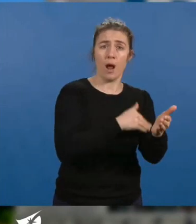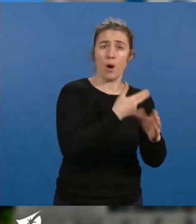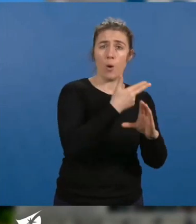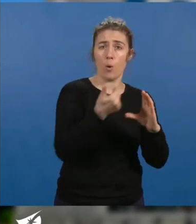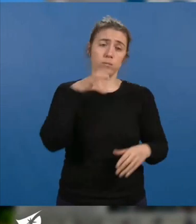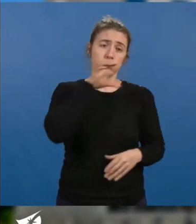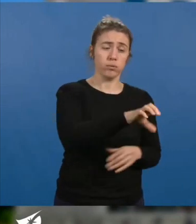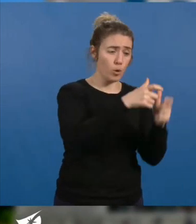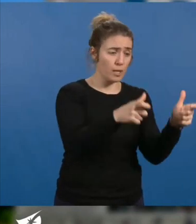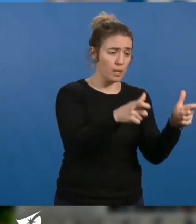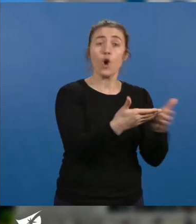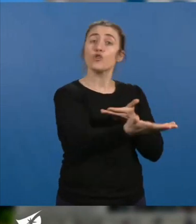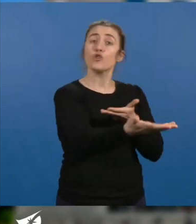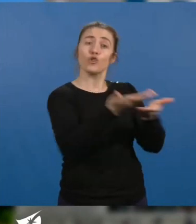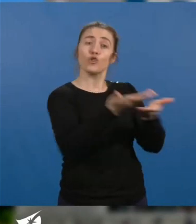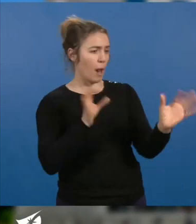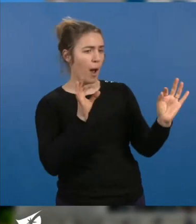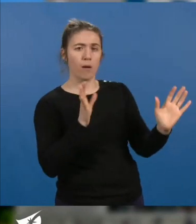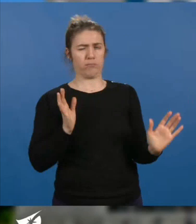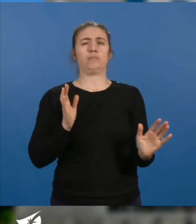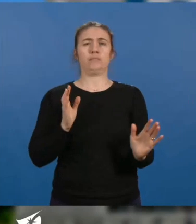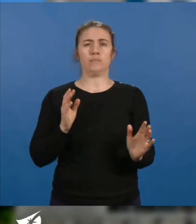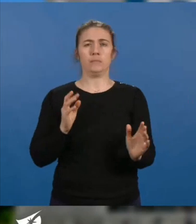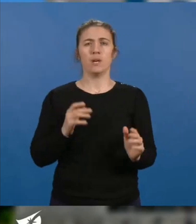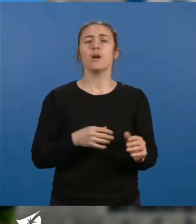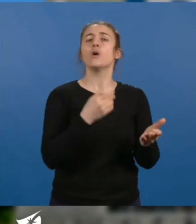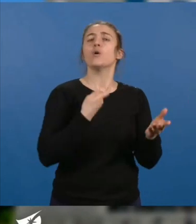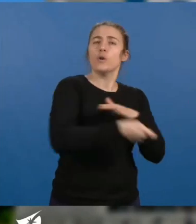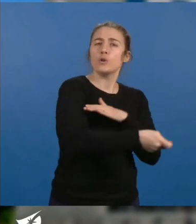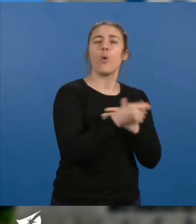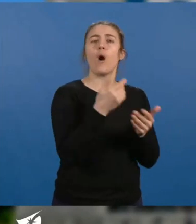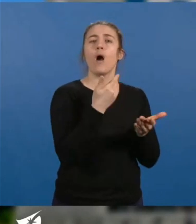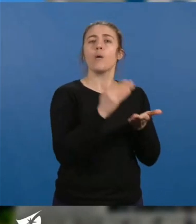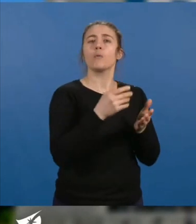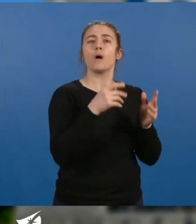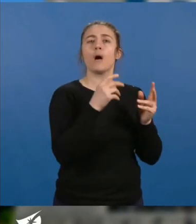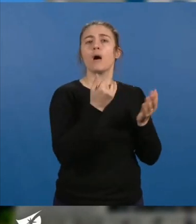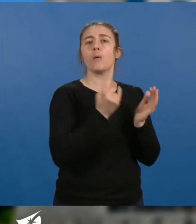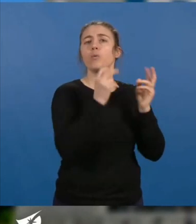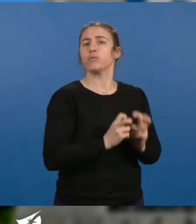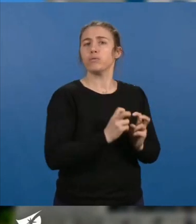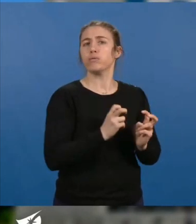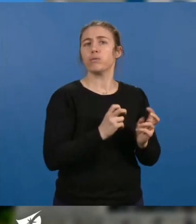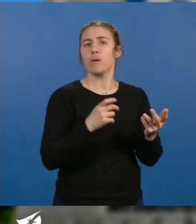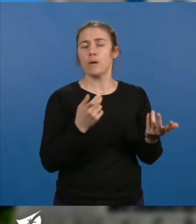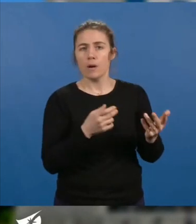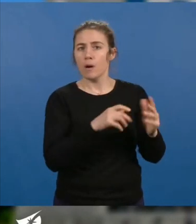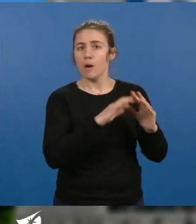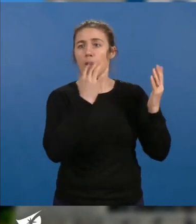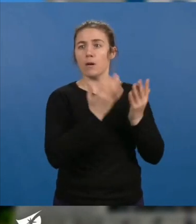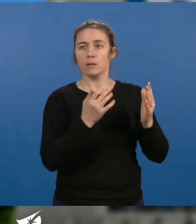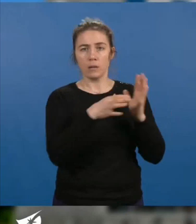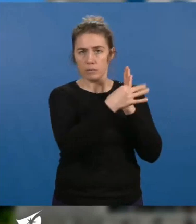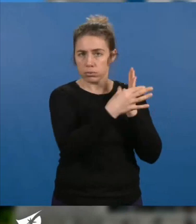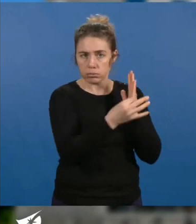entreprises, sans contrepartie ? Les subventions, les crédits d'impôts, les allégements de cotisations. En effet, en repoussant l'âge légal de 2